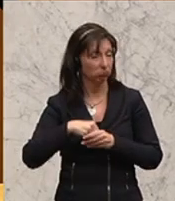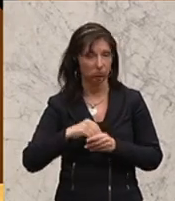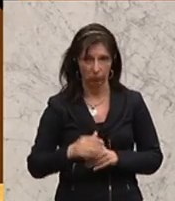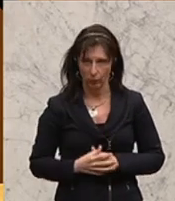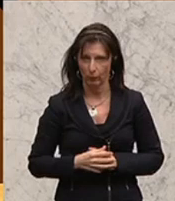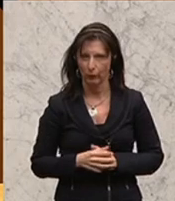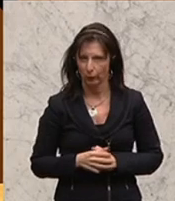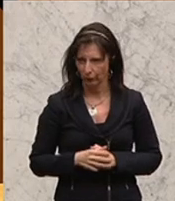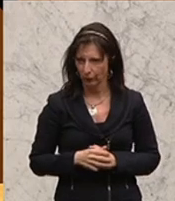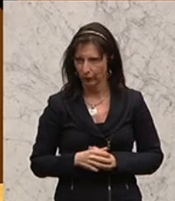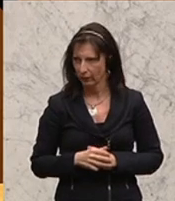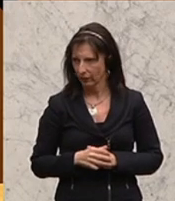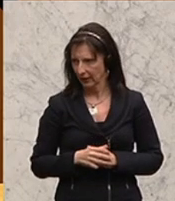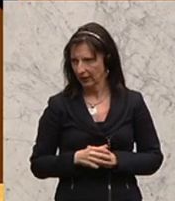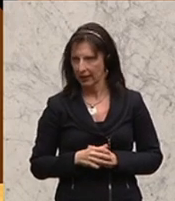einberechnet.